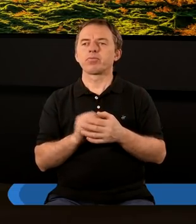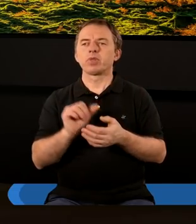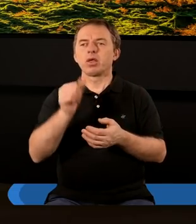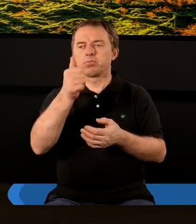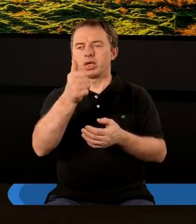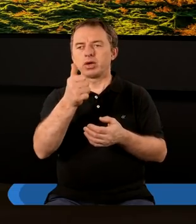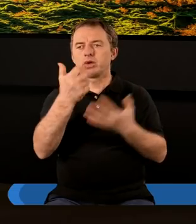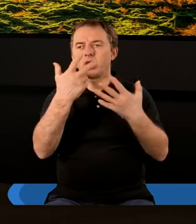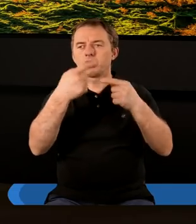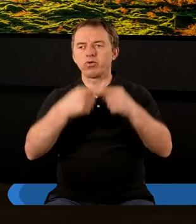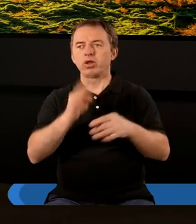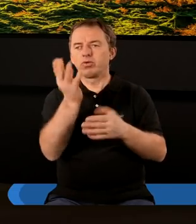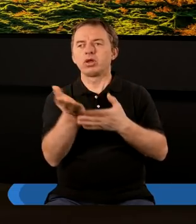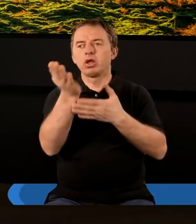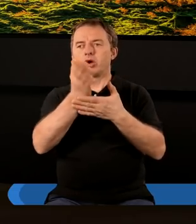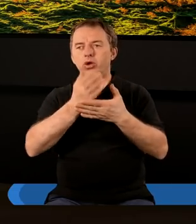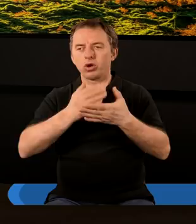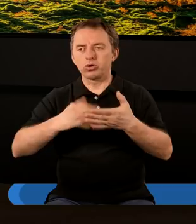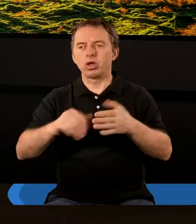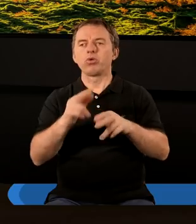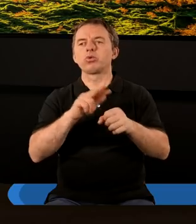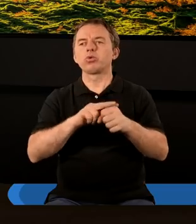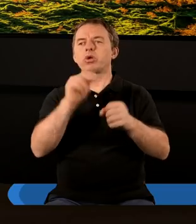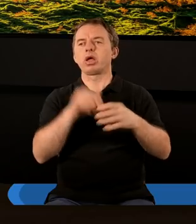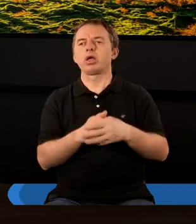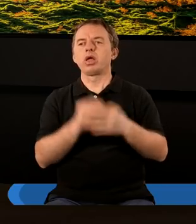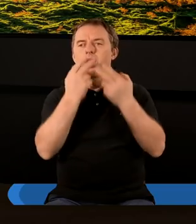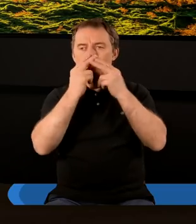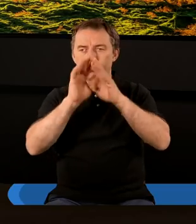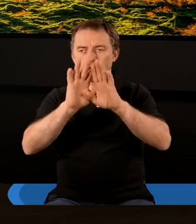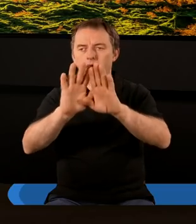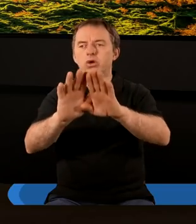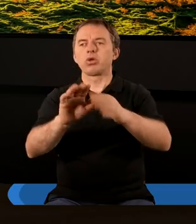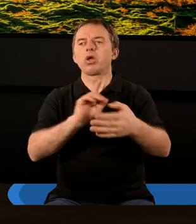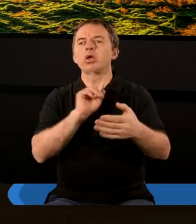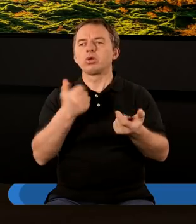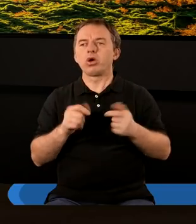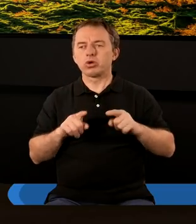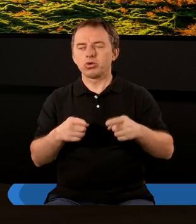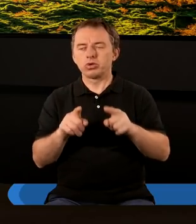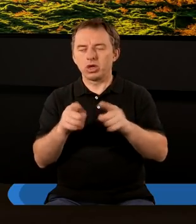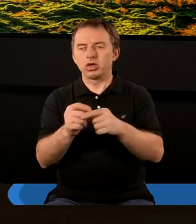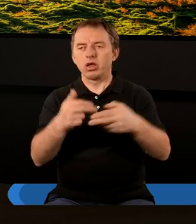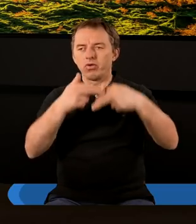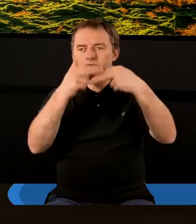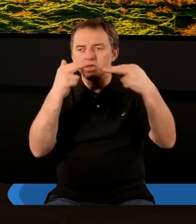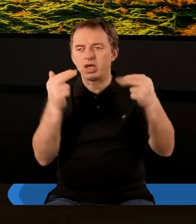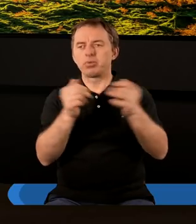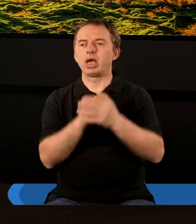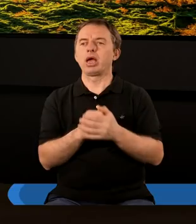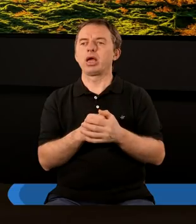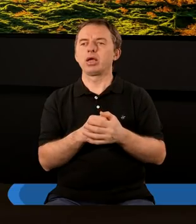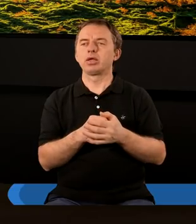pierwsze osiem wersetów czwartego rozdziału, które pokazują właśnie, co się dzieje w niebie. Potem będziemy oczywiście